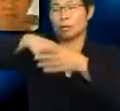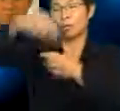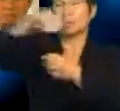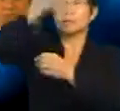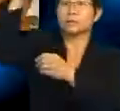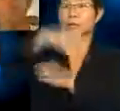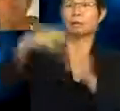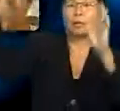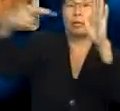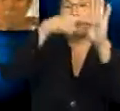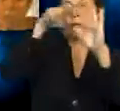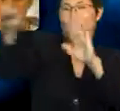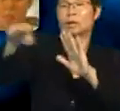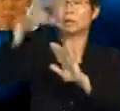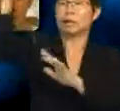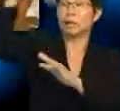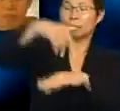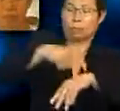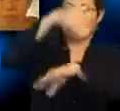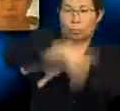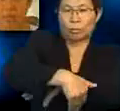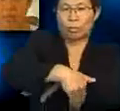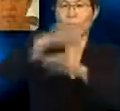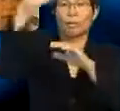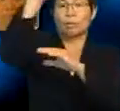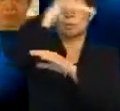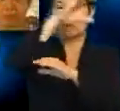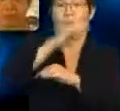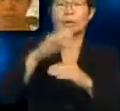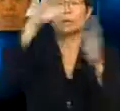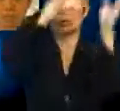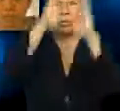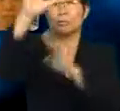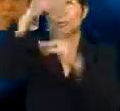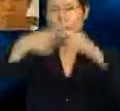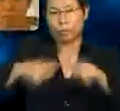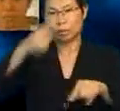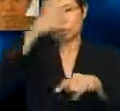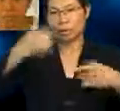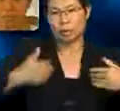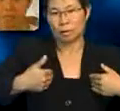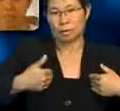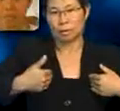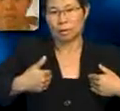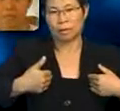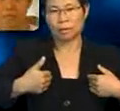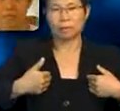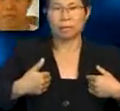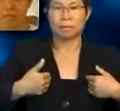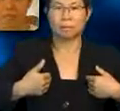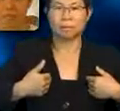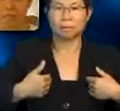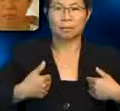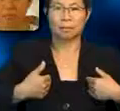cahaya pada waktu malam. Bentuk bulan kelihatan berbeza kerana mengalami fasa-fasa bulan. Fasa